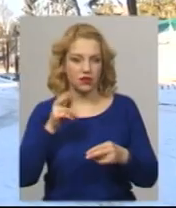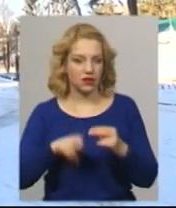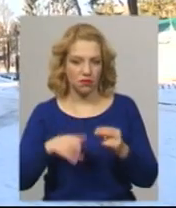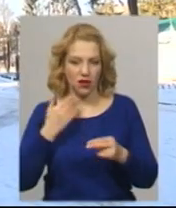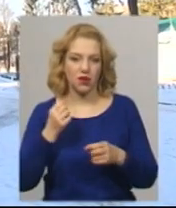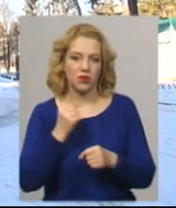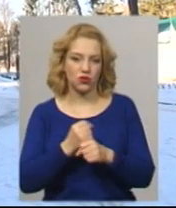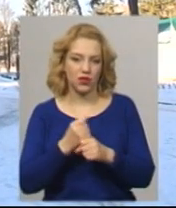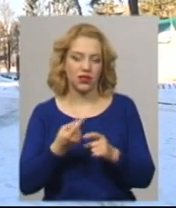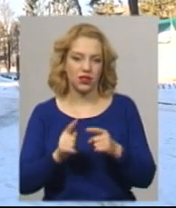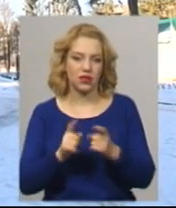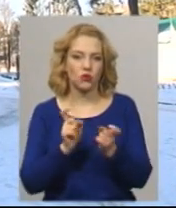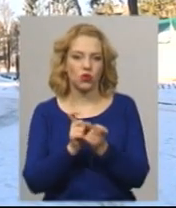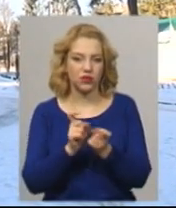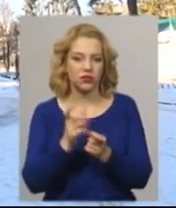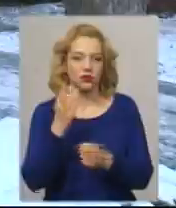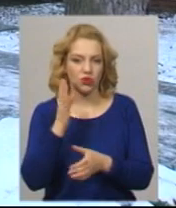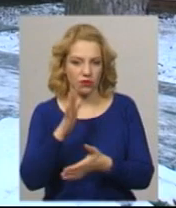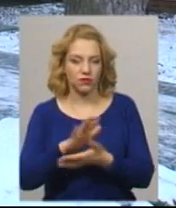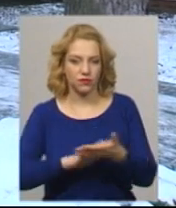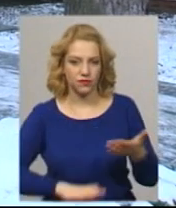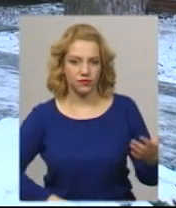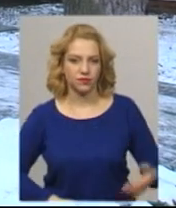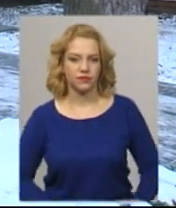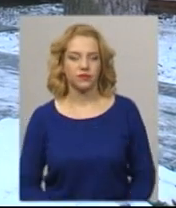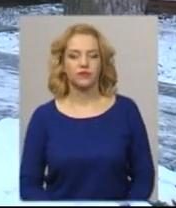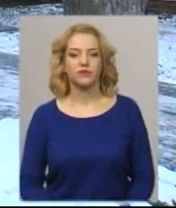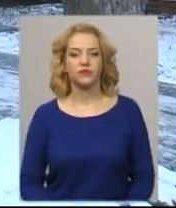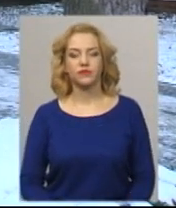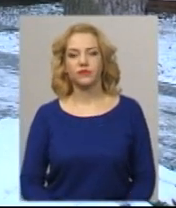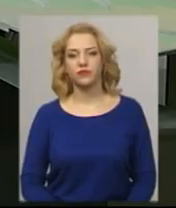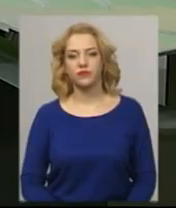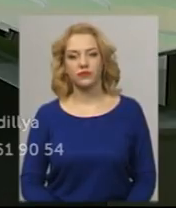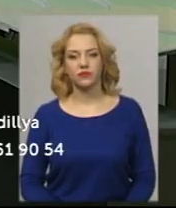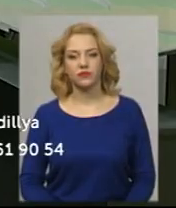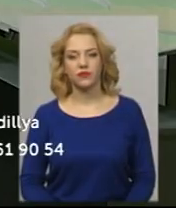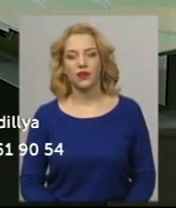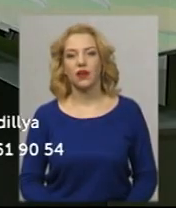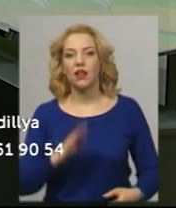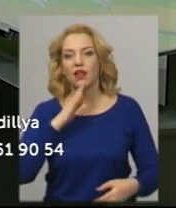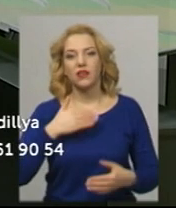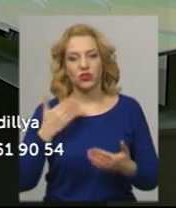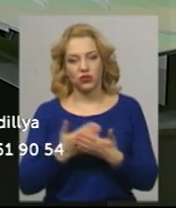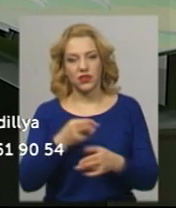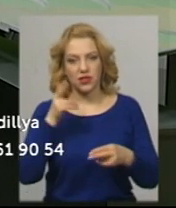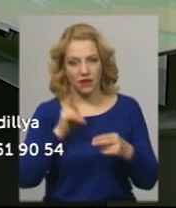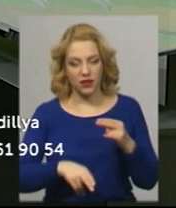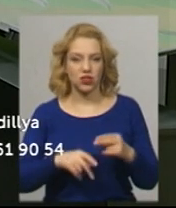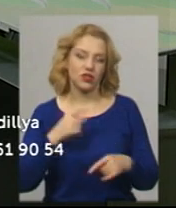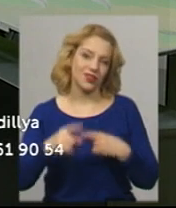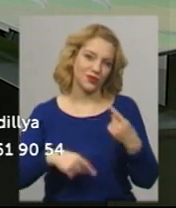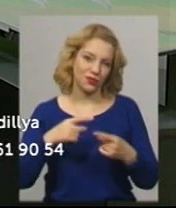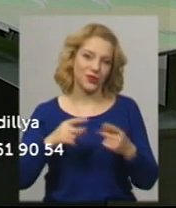часу. Світлана Поробок, Віктор Кривий, Іван Мовчан. Новини на Суспільному. Хмельниччина. Наш випуск на цьому завершено.